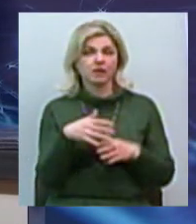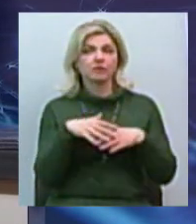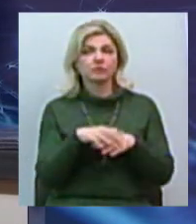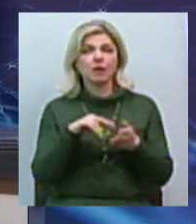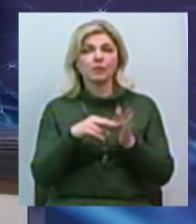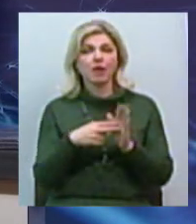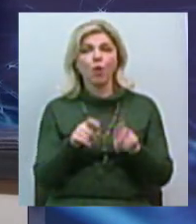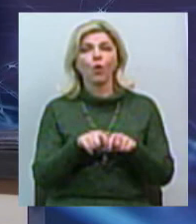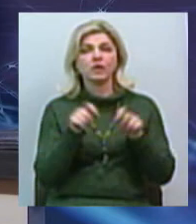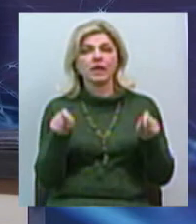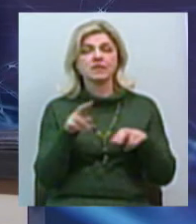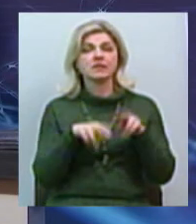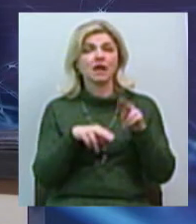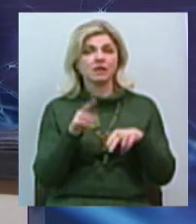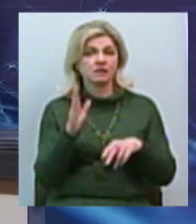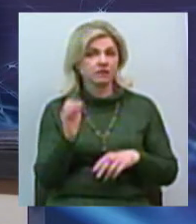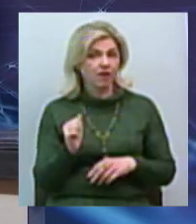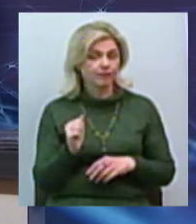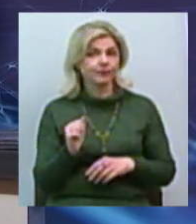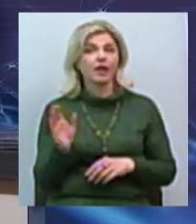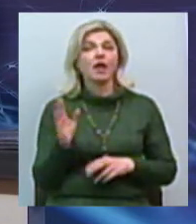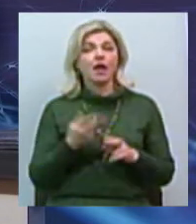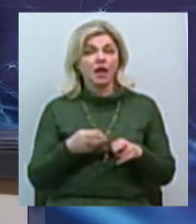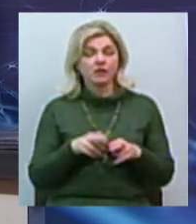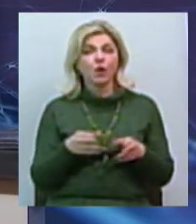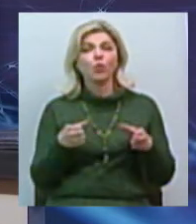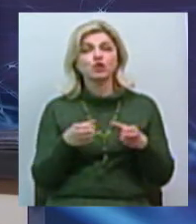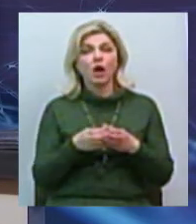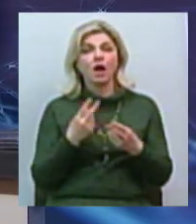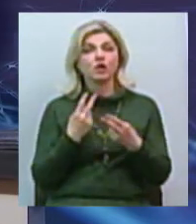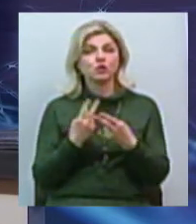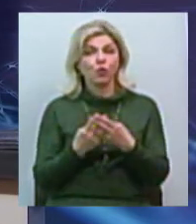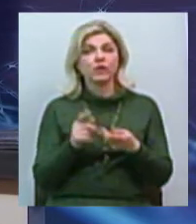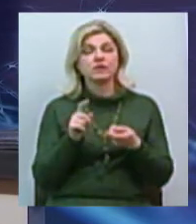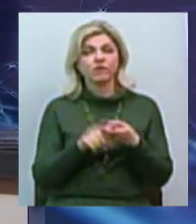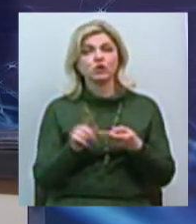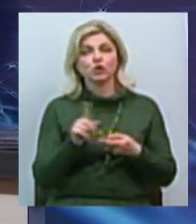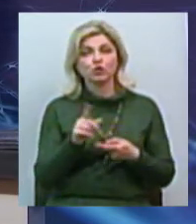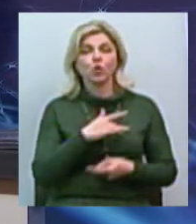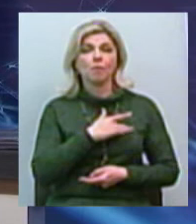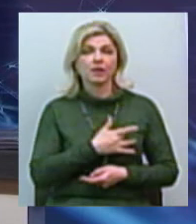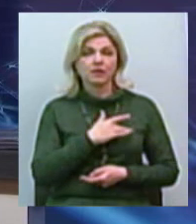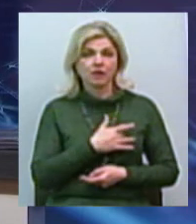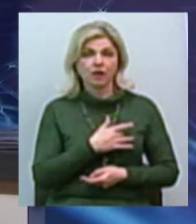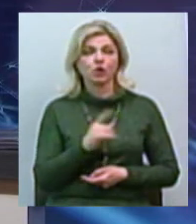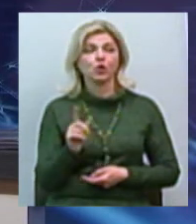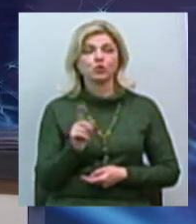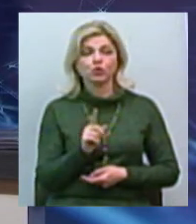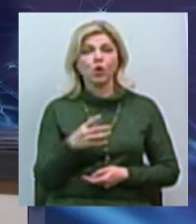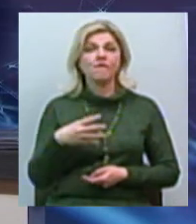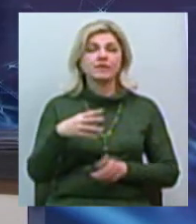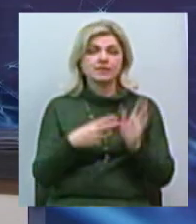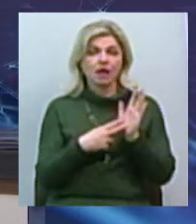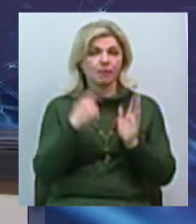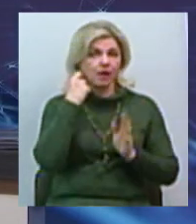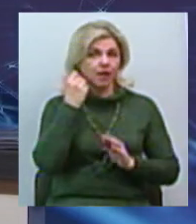строїтства. Тобто цей участок арестован, в зв'язі з тим, що возникло подозрення, що 7 років